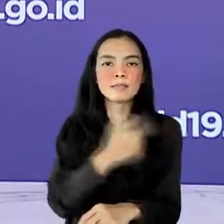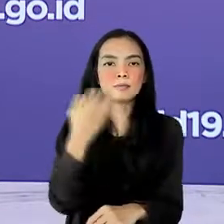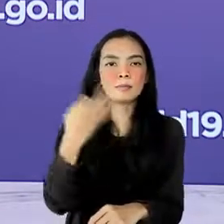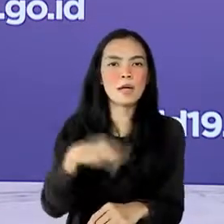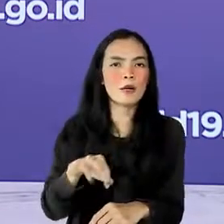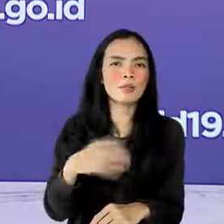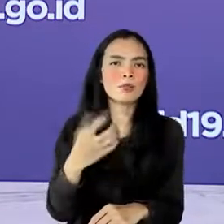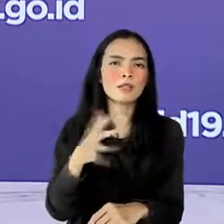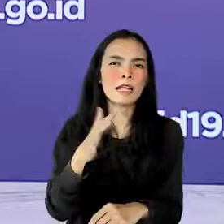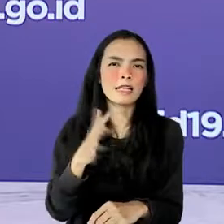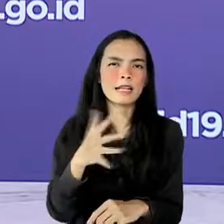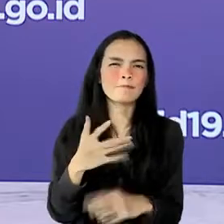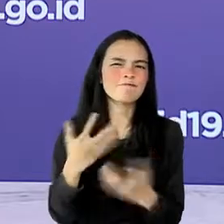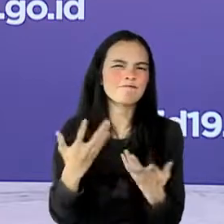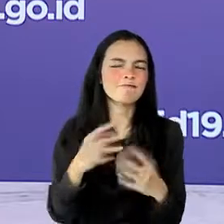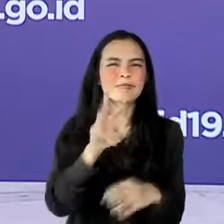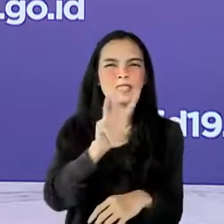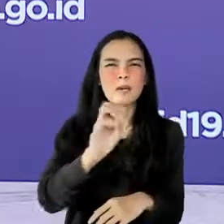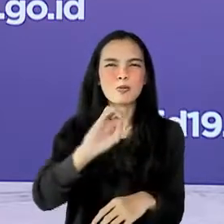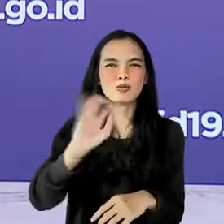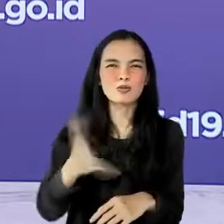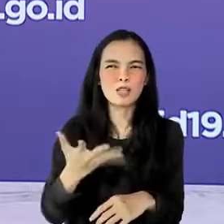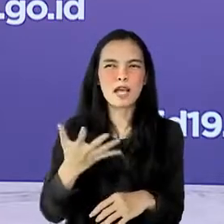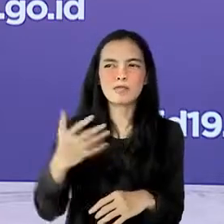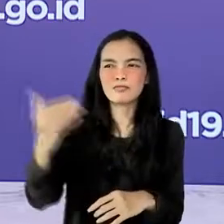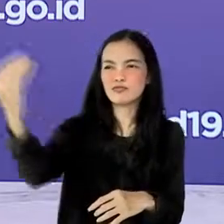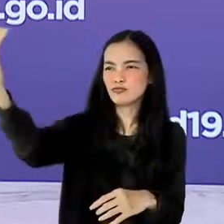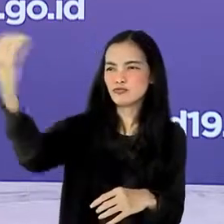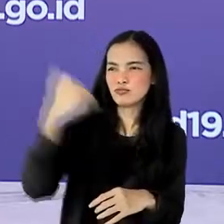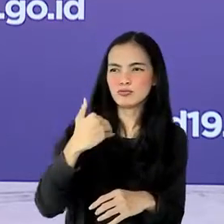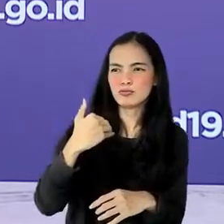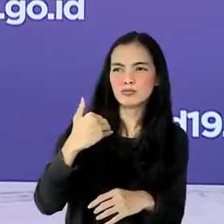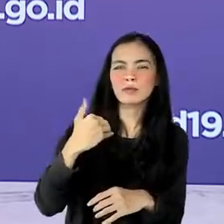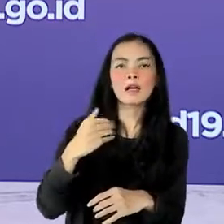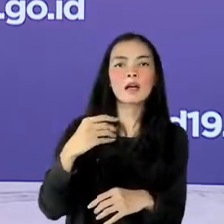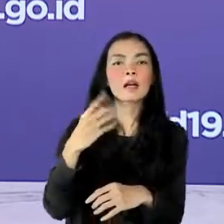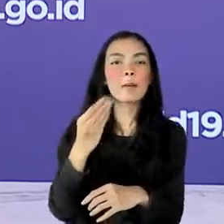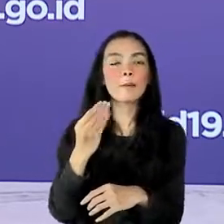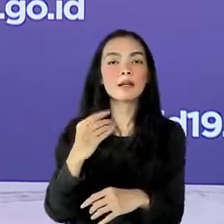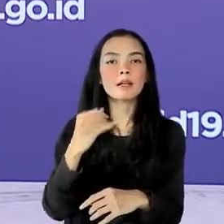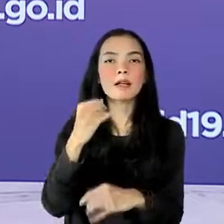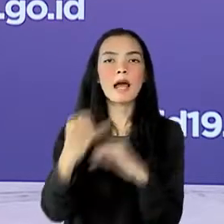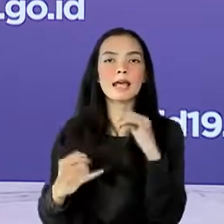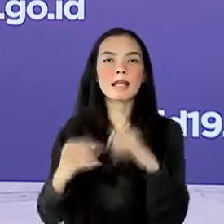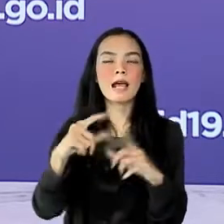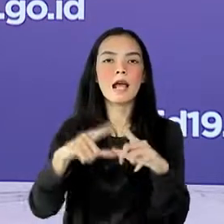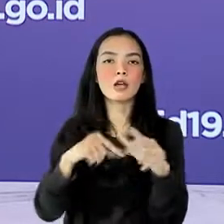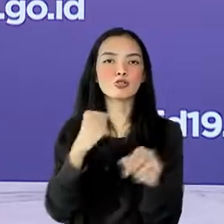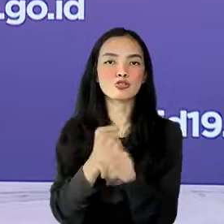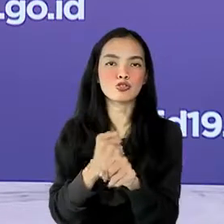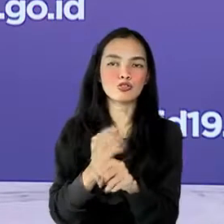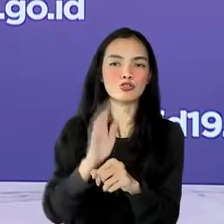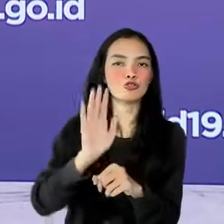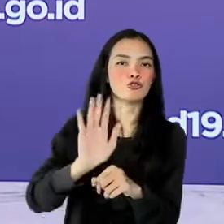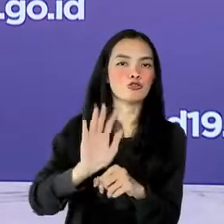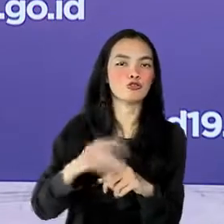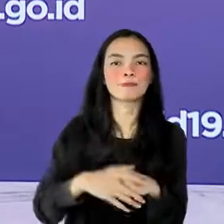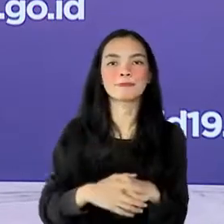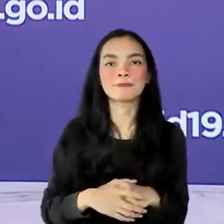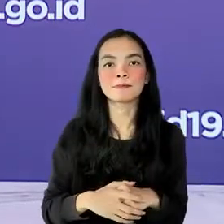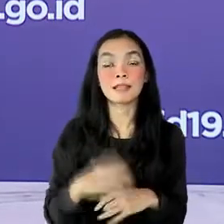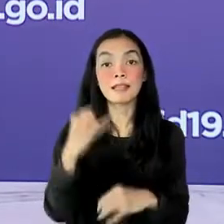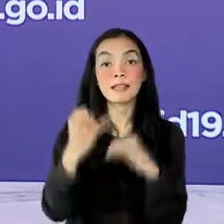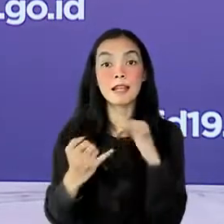sebanyak lebih dari 30 juta dosis pada akhir bulan Agustus terakhir saya